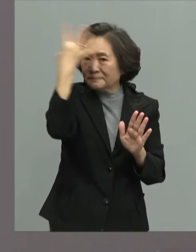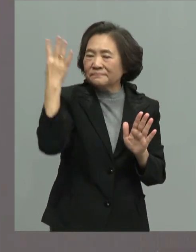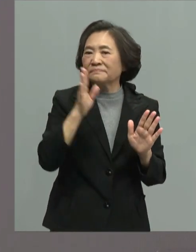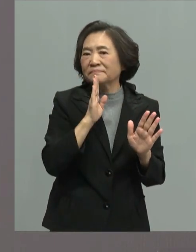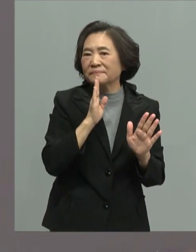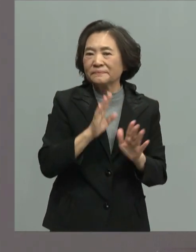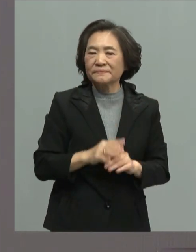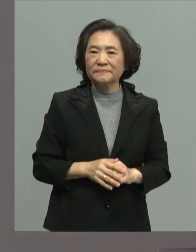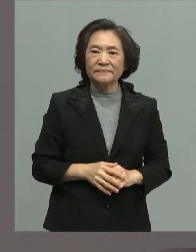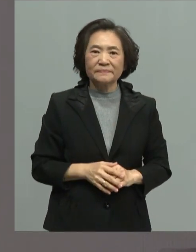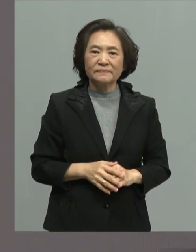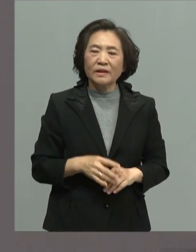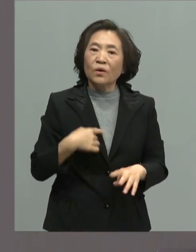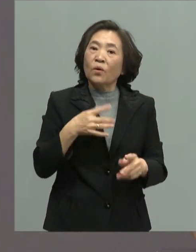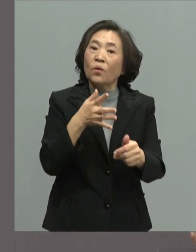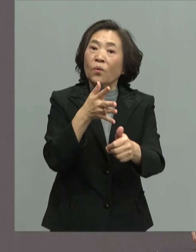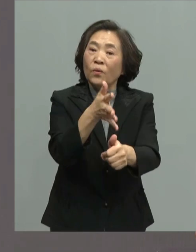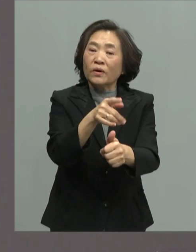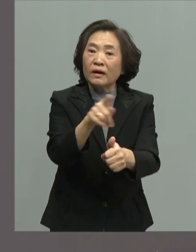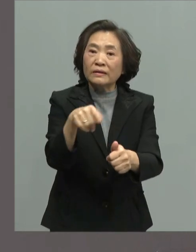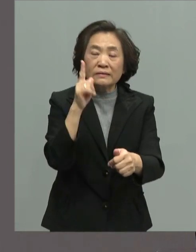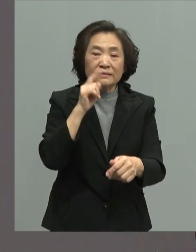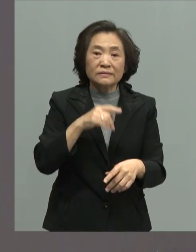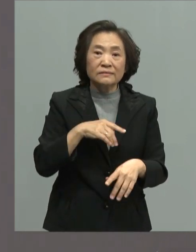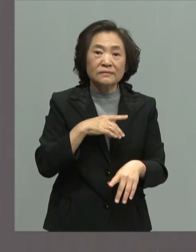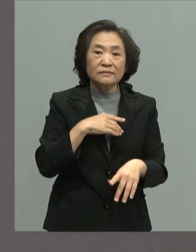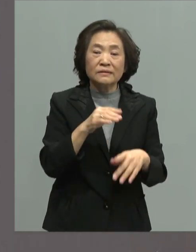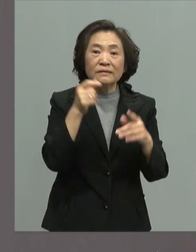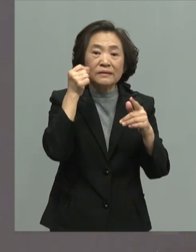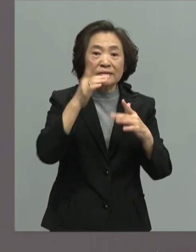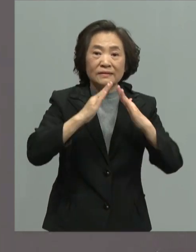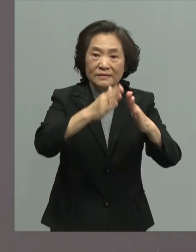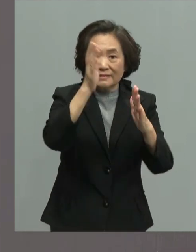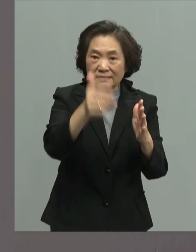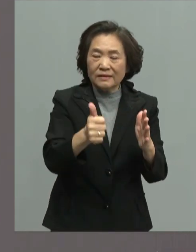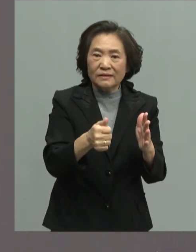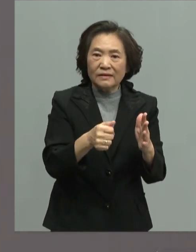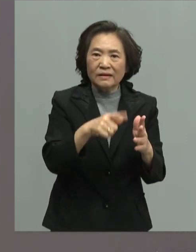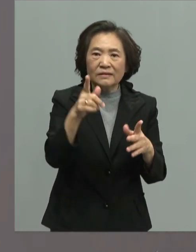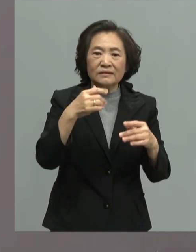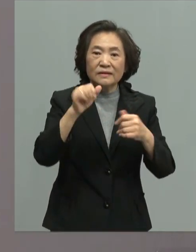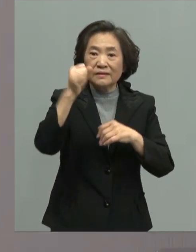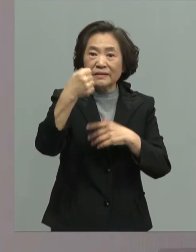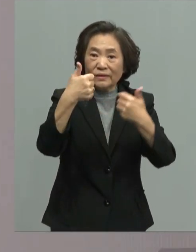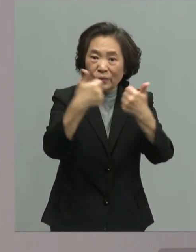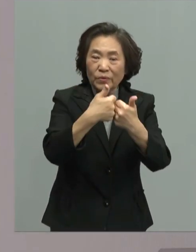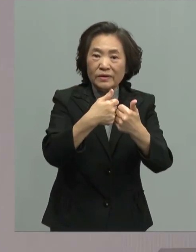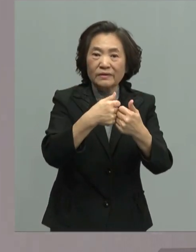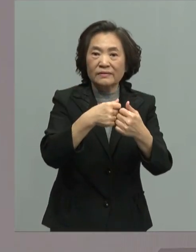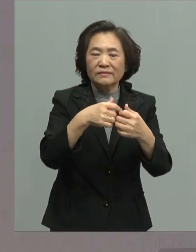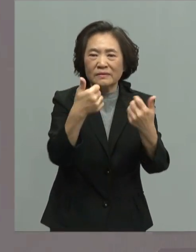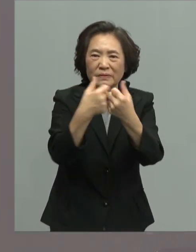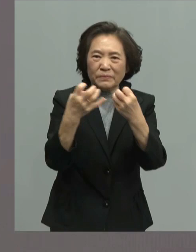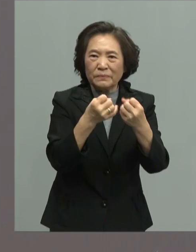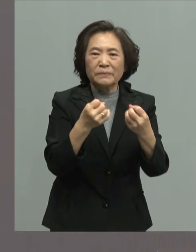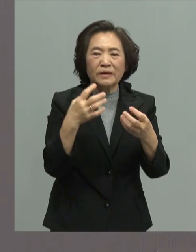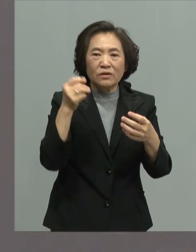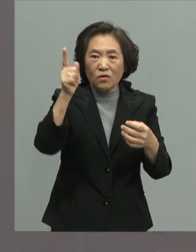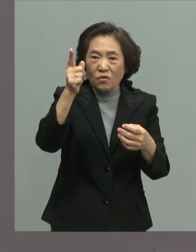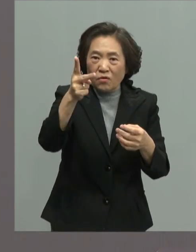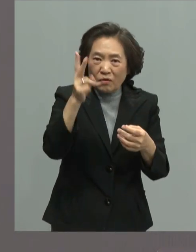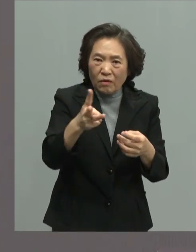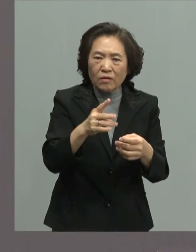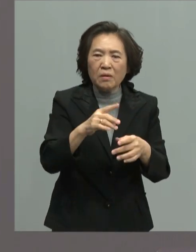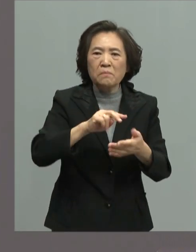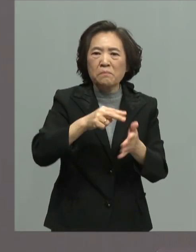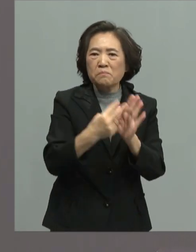但是你到当年在台湾市市场的时候你在议事场内有三次指张台湾